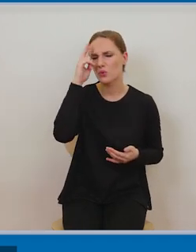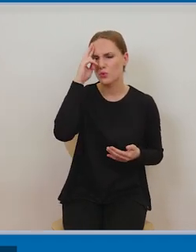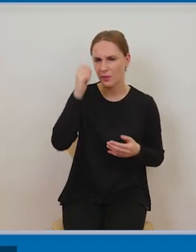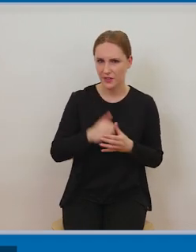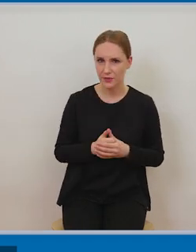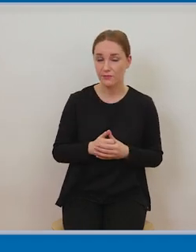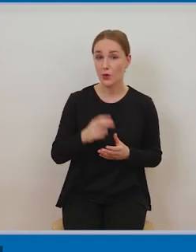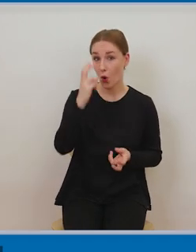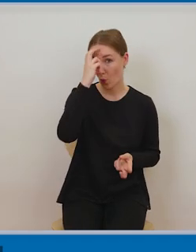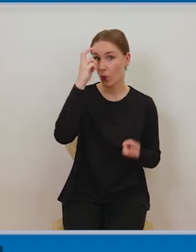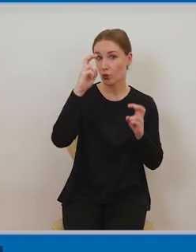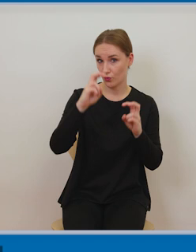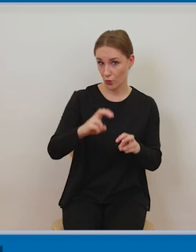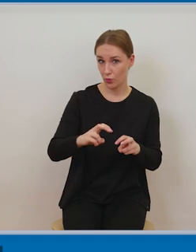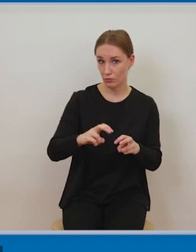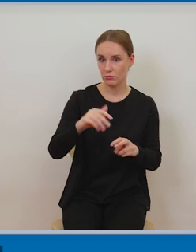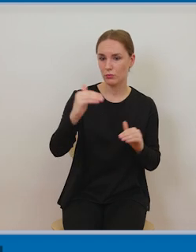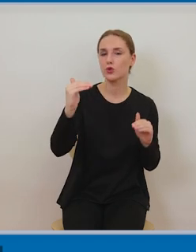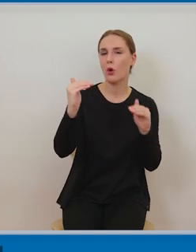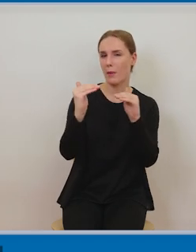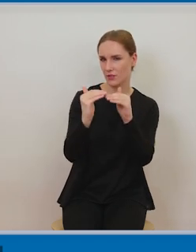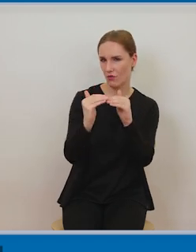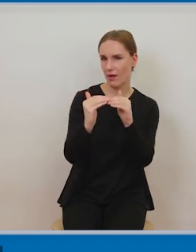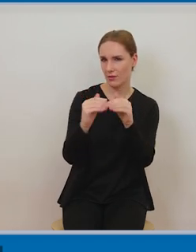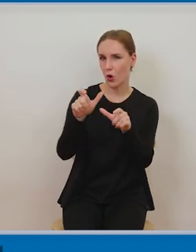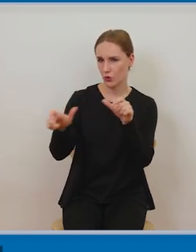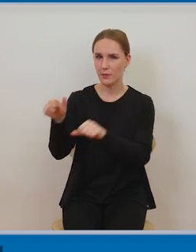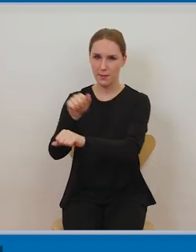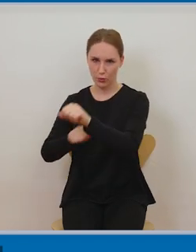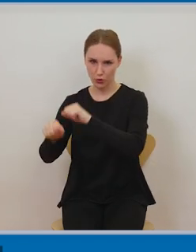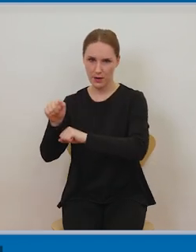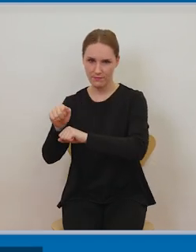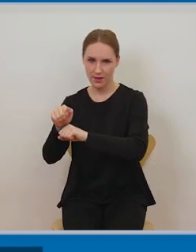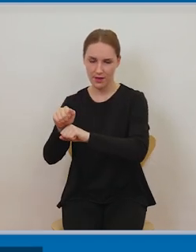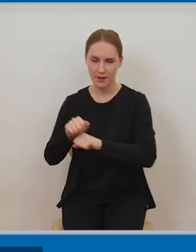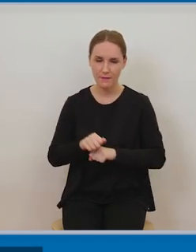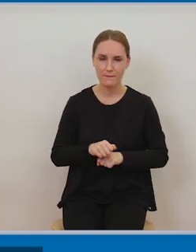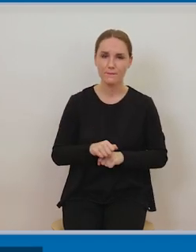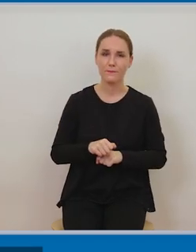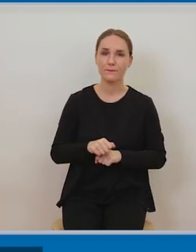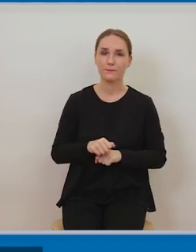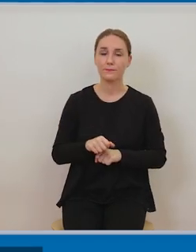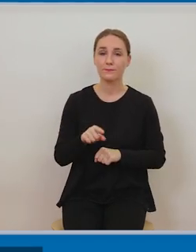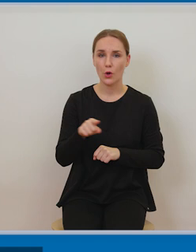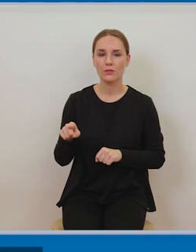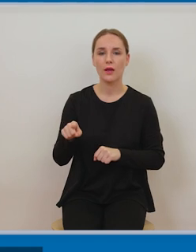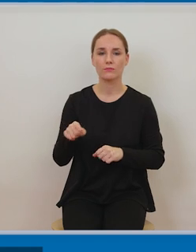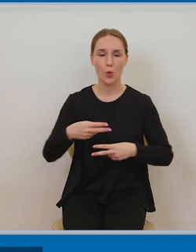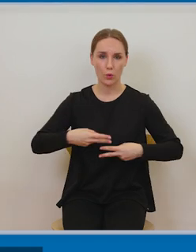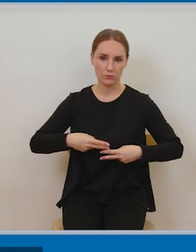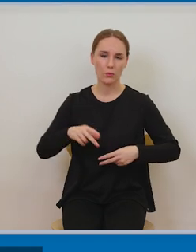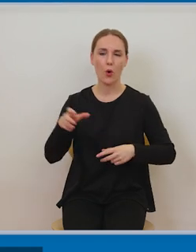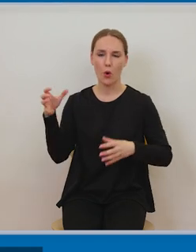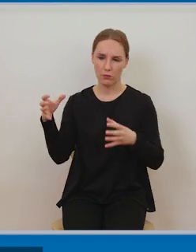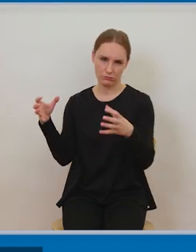tutaj ograniczeniem tej postaci dozwolonego użytku, ale ograniczeniem, które nie ma wpływu na znaczenie tej postaci dla